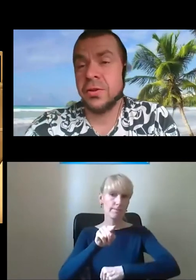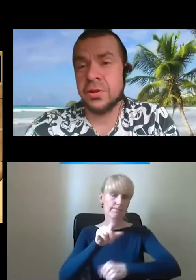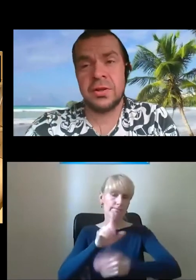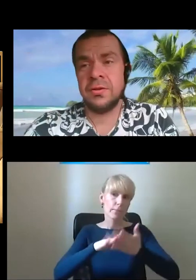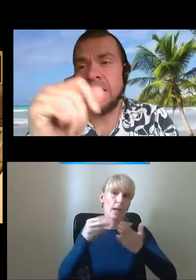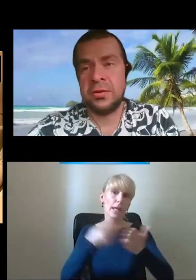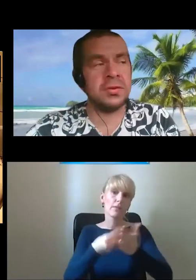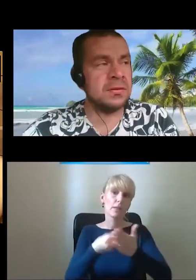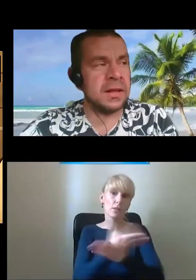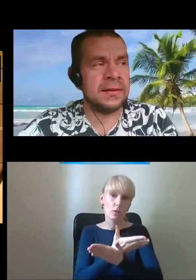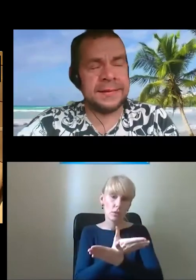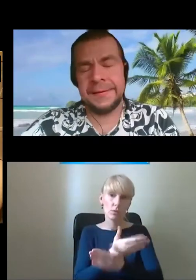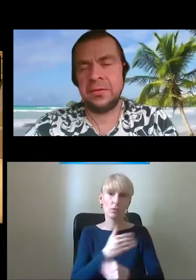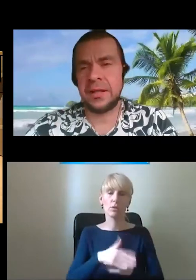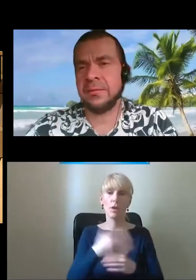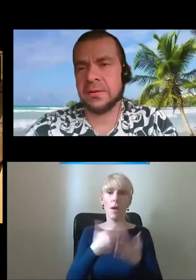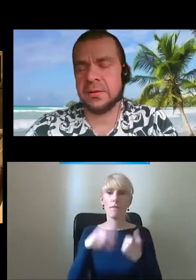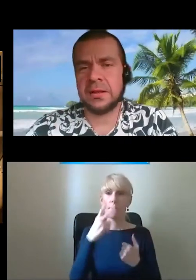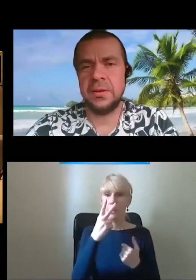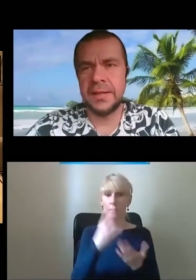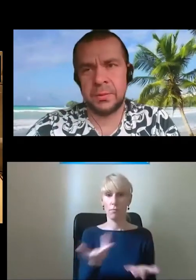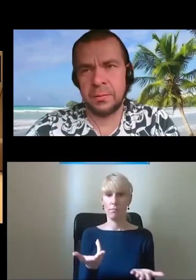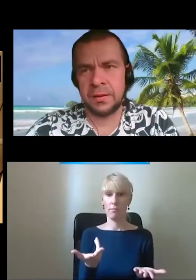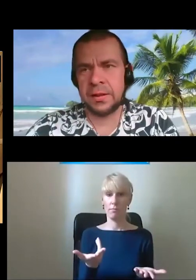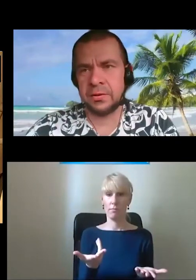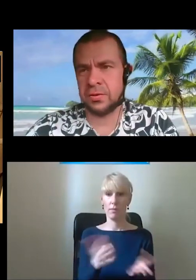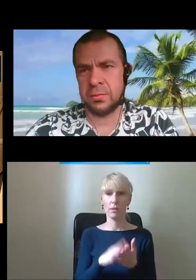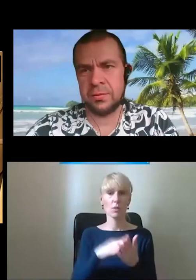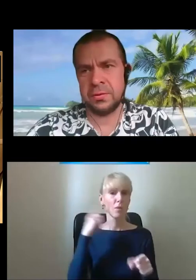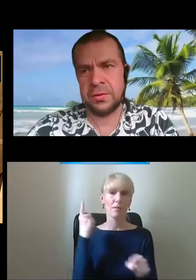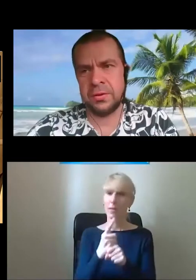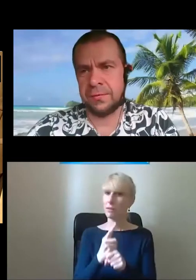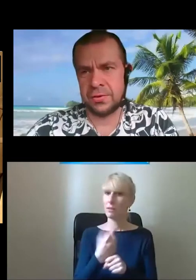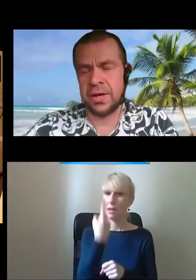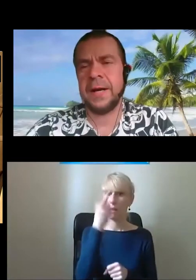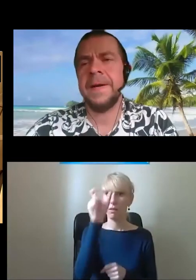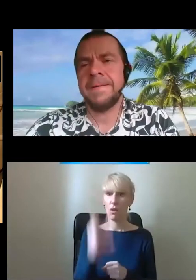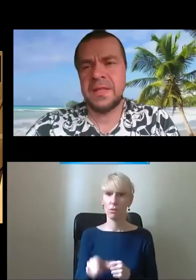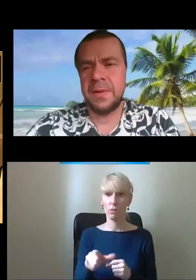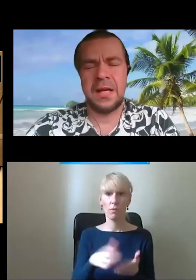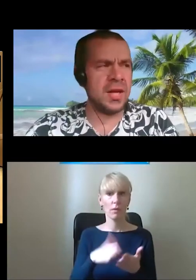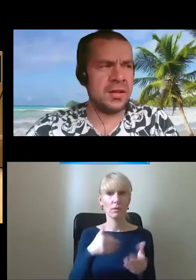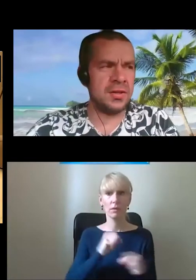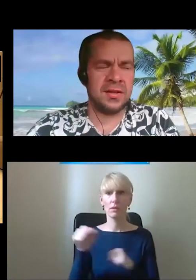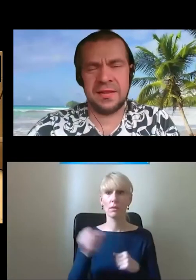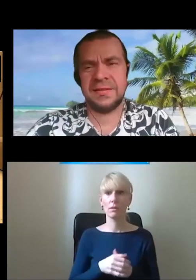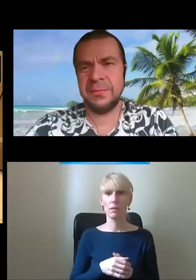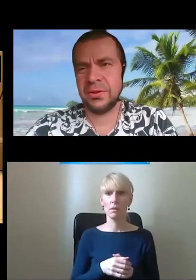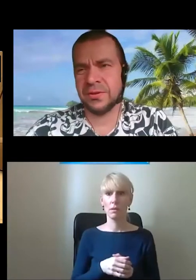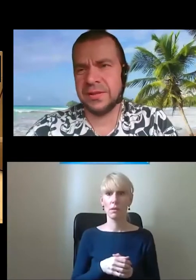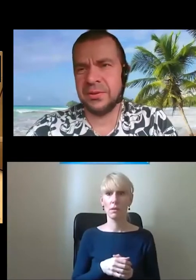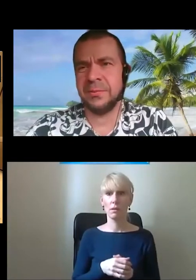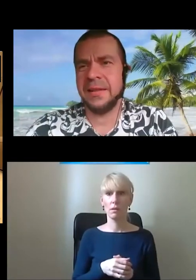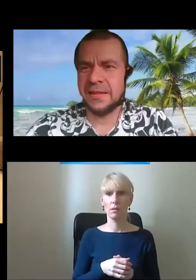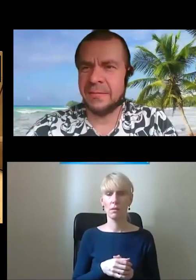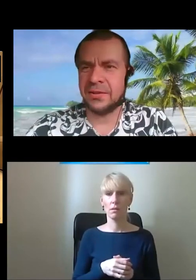inwestorzy, no przecież to nie jedno, to taka decyzja o takim rozwiązaniu nie jest podejmowana jednoosobowo, no w to nie wierzę. Zbiera się jakieś, nazwijmy